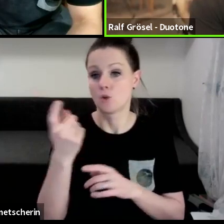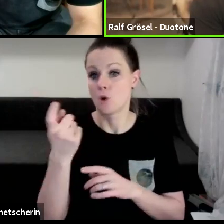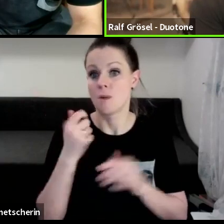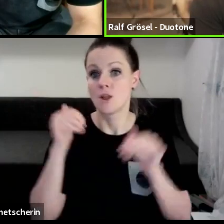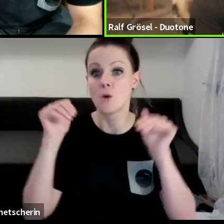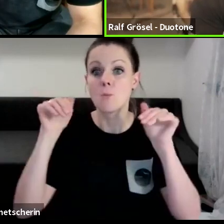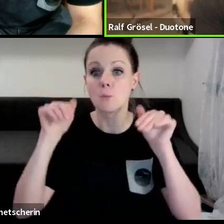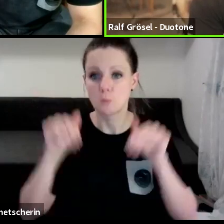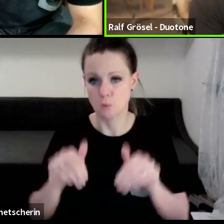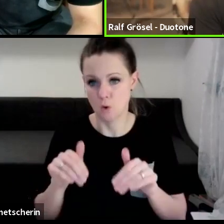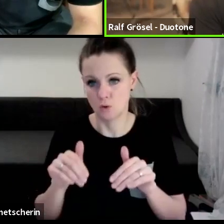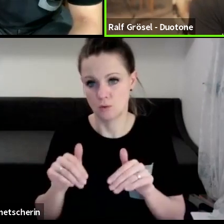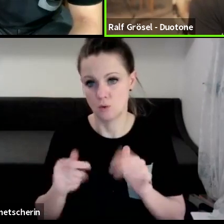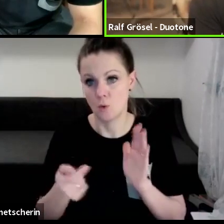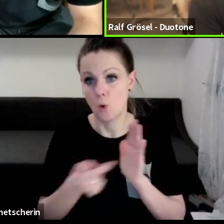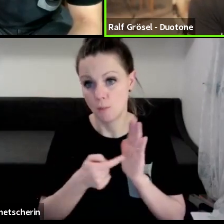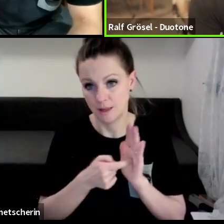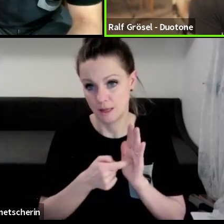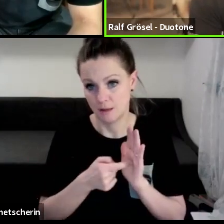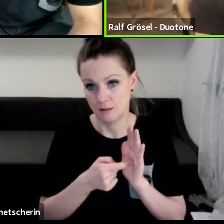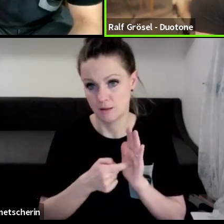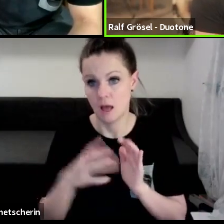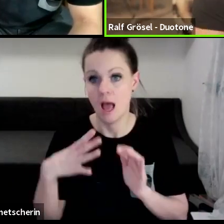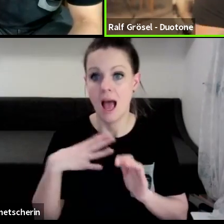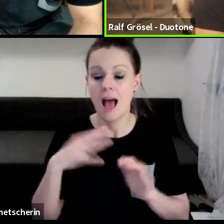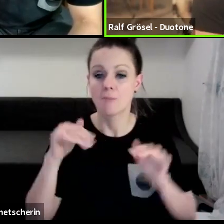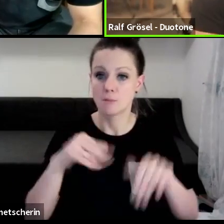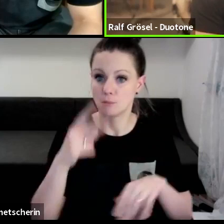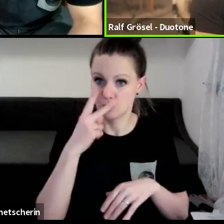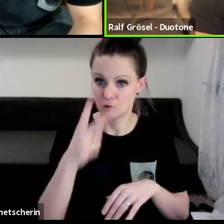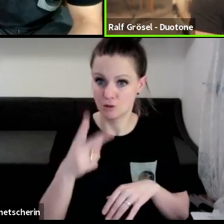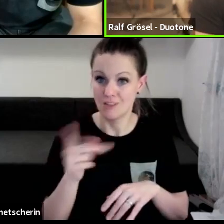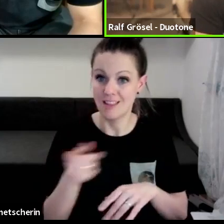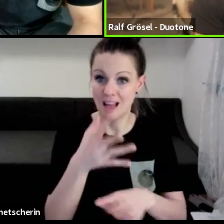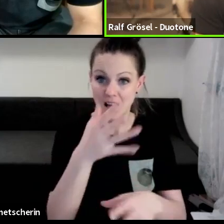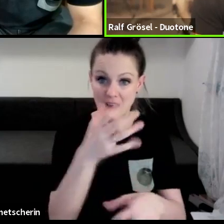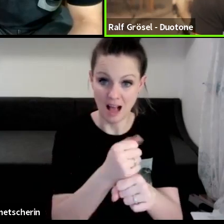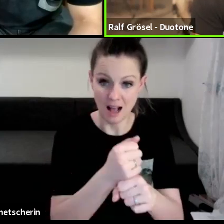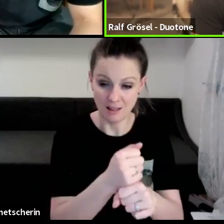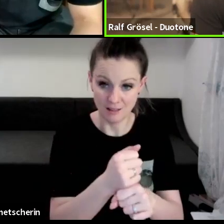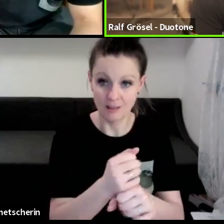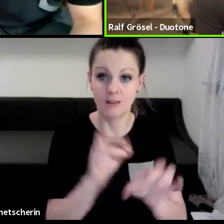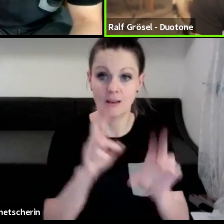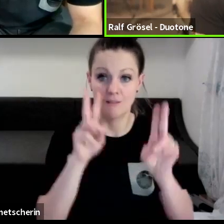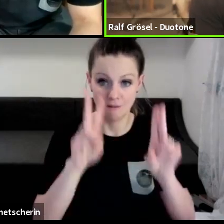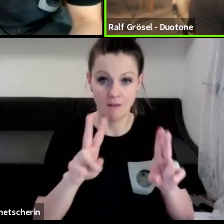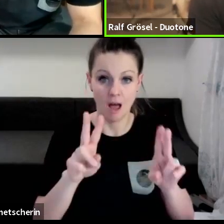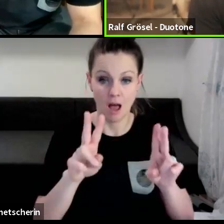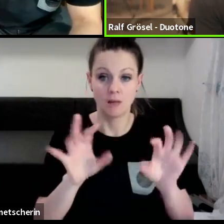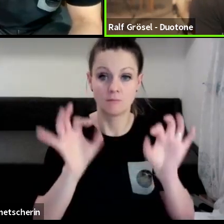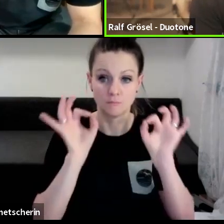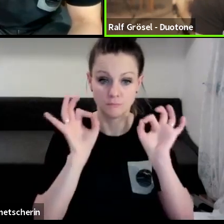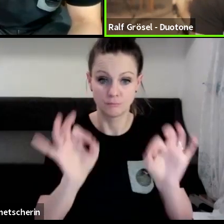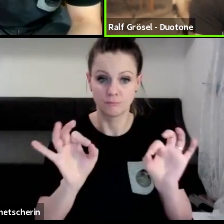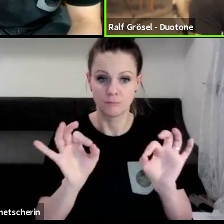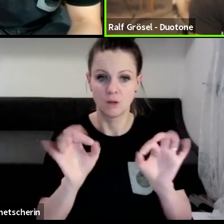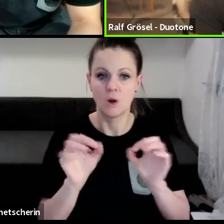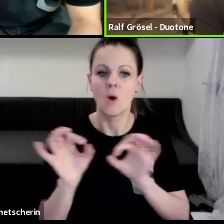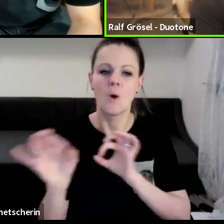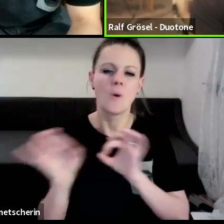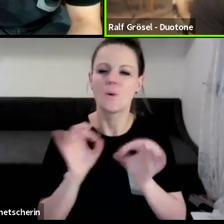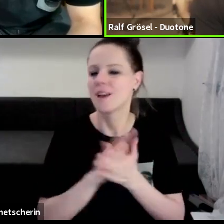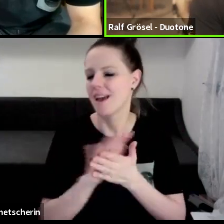unbedingt. Man muss halt nur schauen, wie viel ist tatsächlich nachhaltig und wie viel ist im Grunde genommen der klassische Slogan, dass